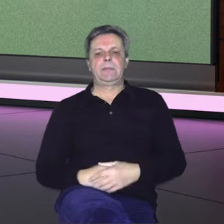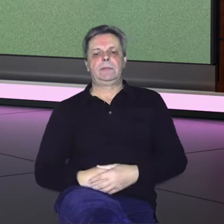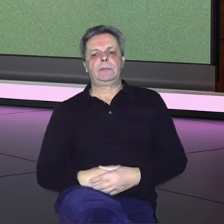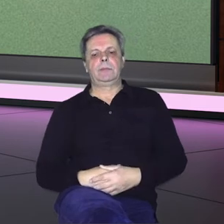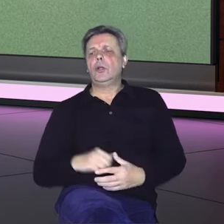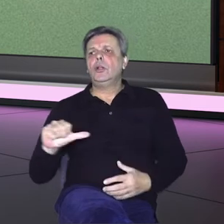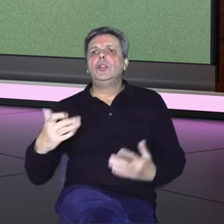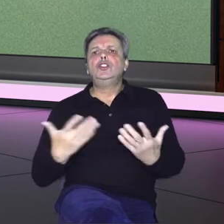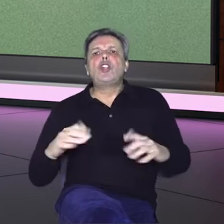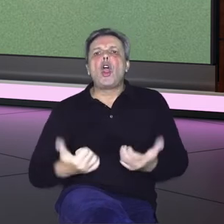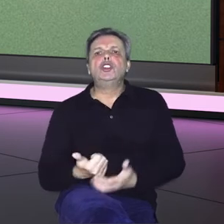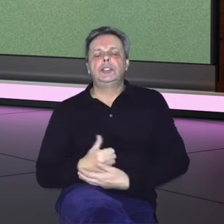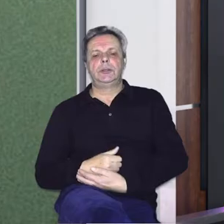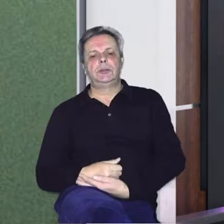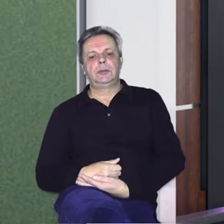Što si još?